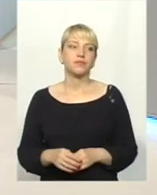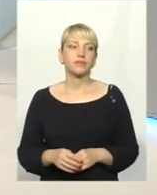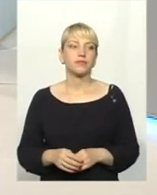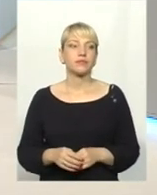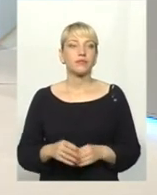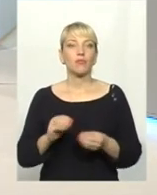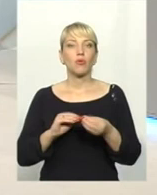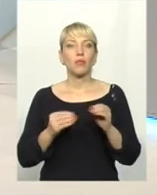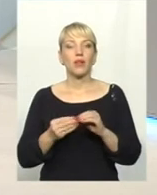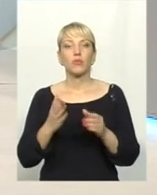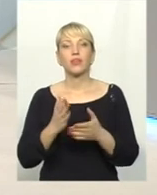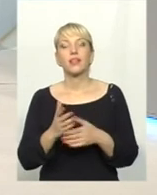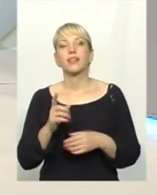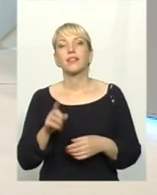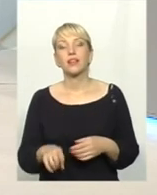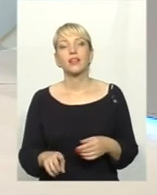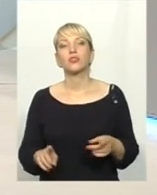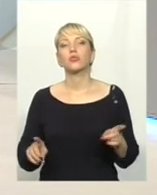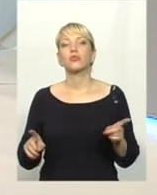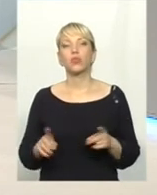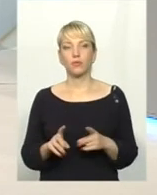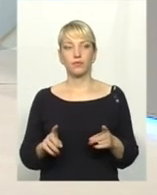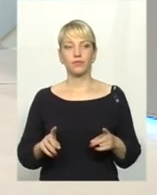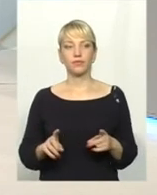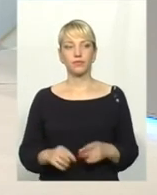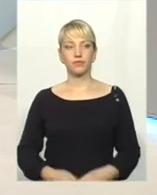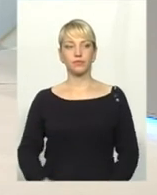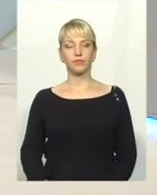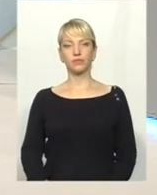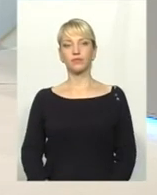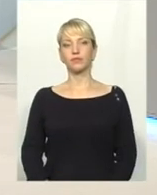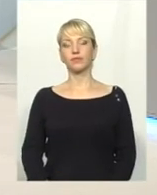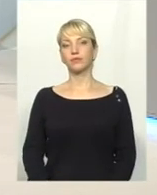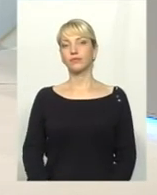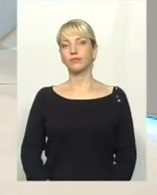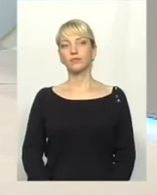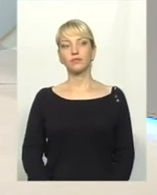Проблемою є те, що дуже широко